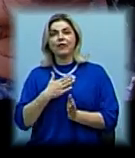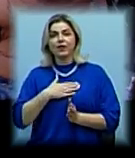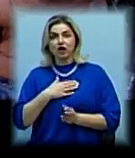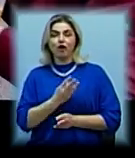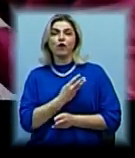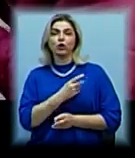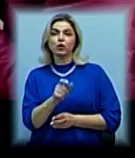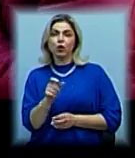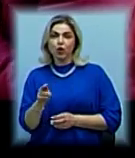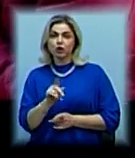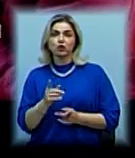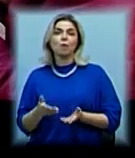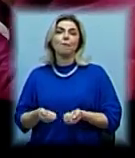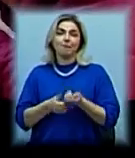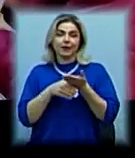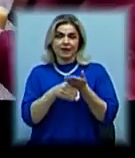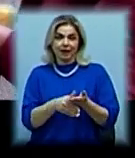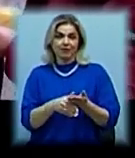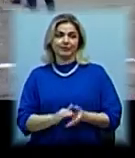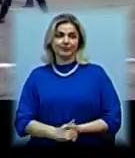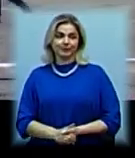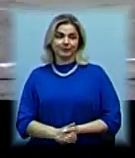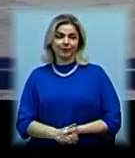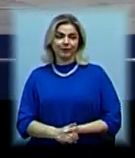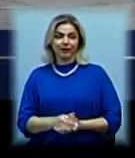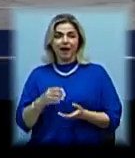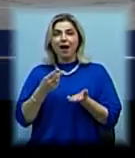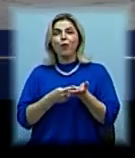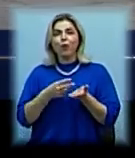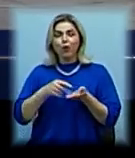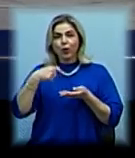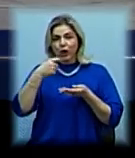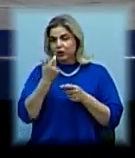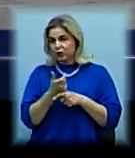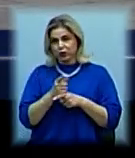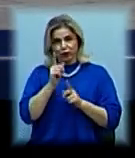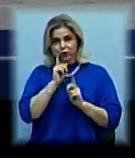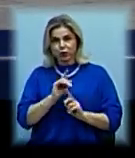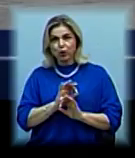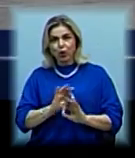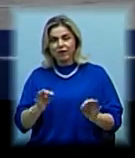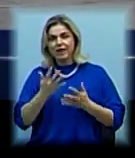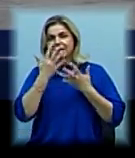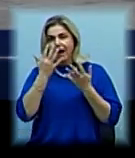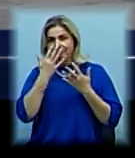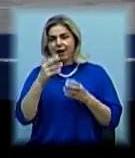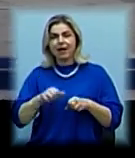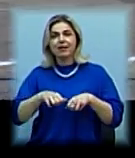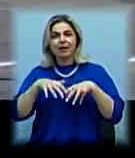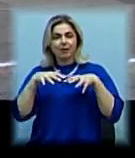-волонтерів, щоб під ним підтримали вогонь для антуражу. Куліш чудовий дуже, запах диму,